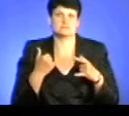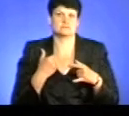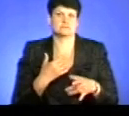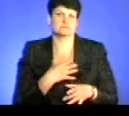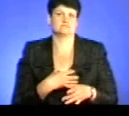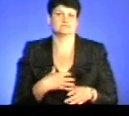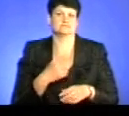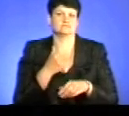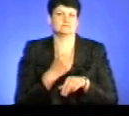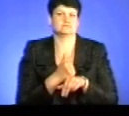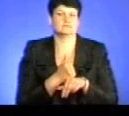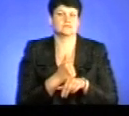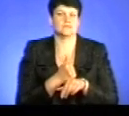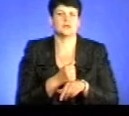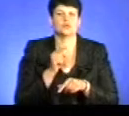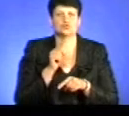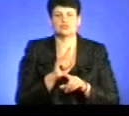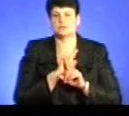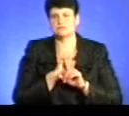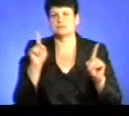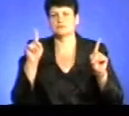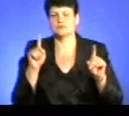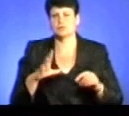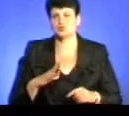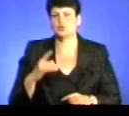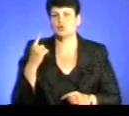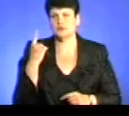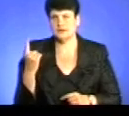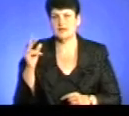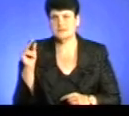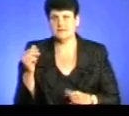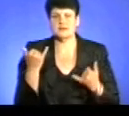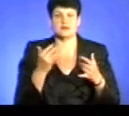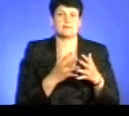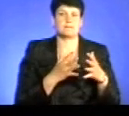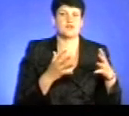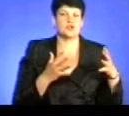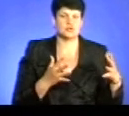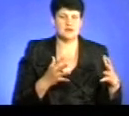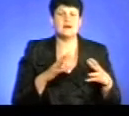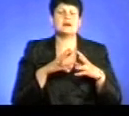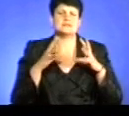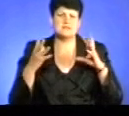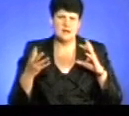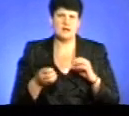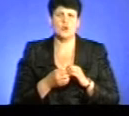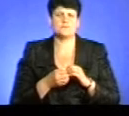тут така резонанс, де була одна цифра, зараз більше. Хоча загалом,